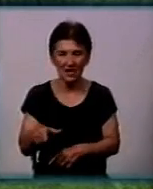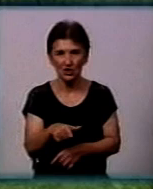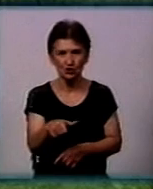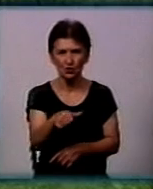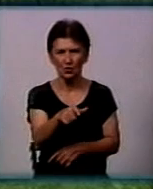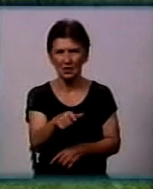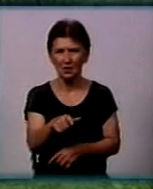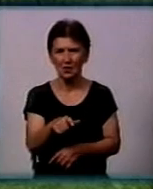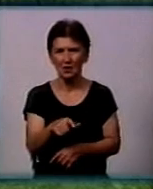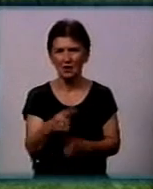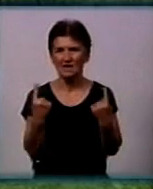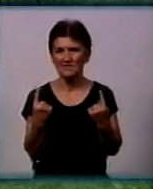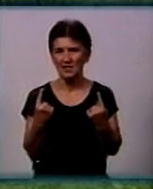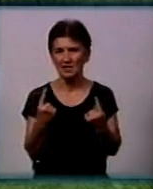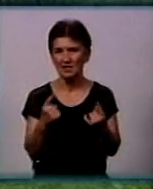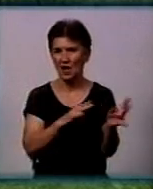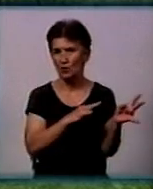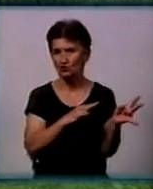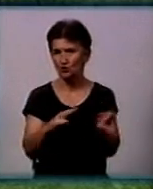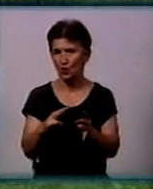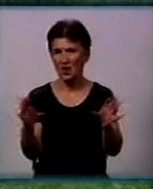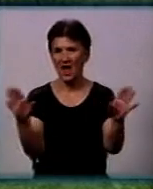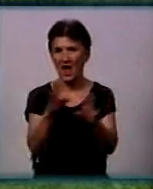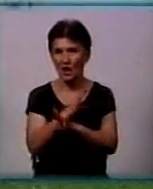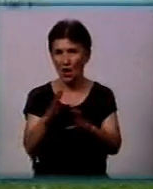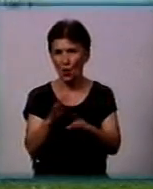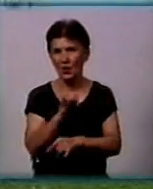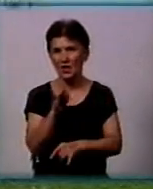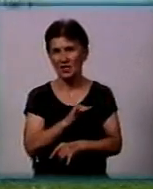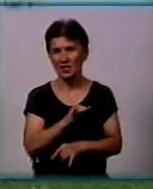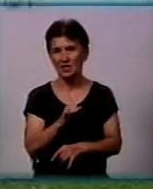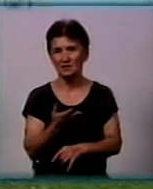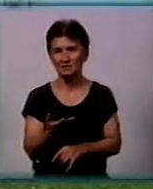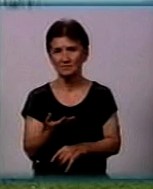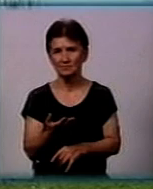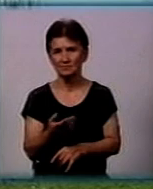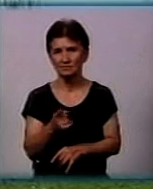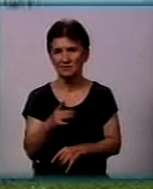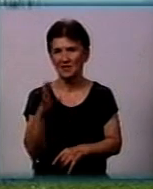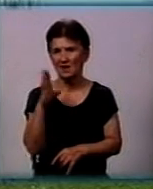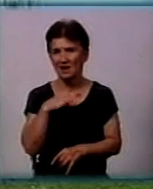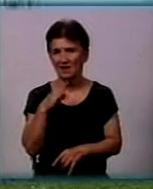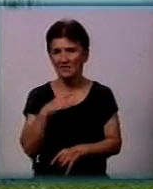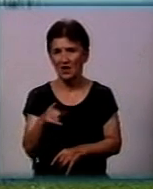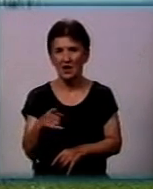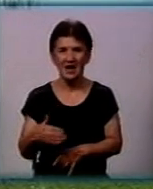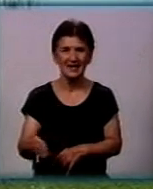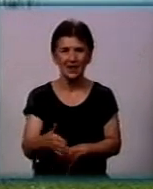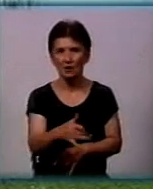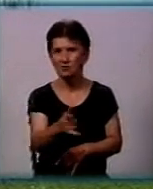задана велика шкода державі і екології водойми. Наприклад, метраж водойми, скільки там риби на ньому,